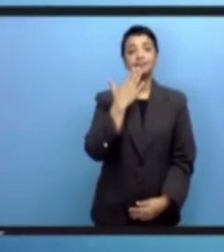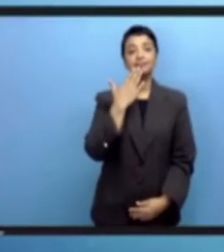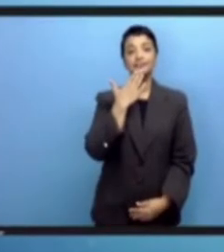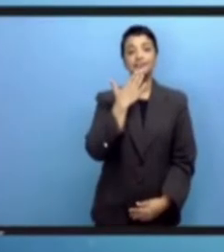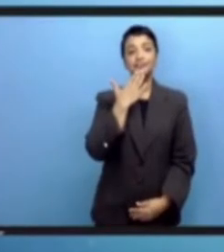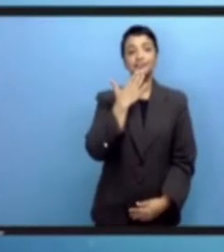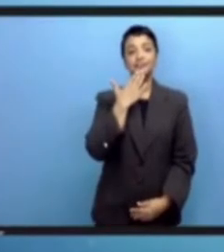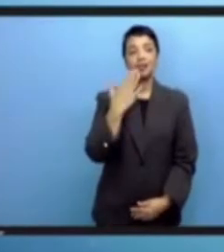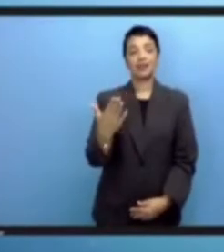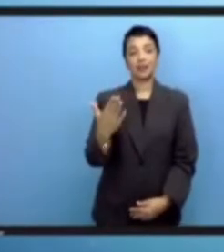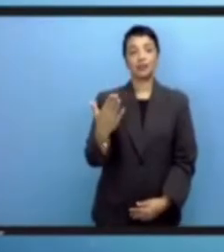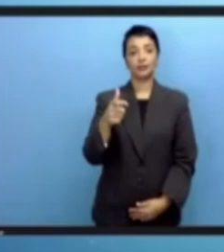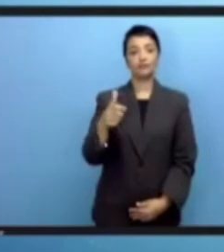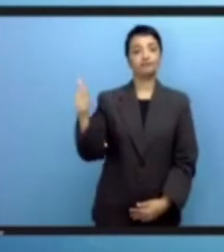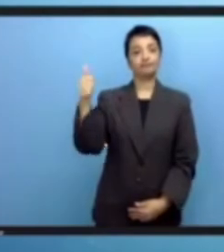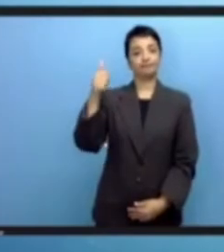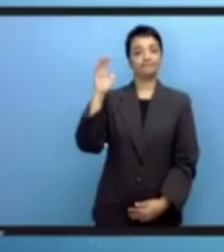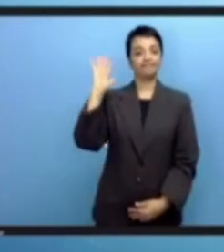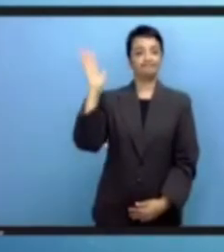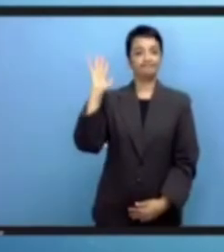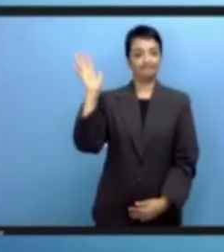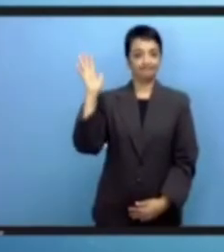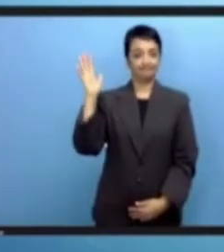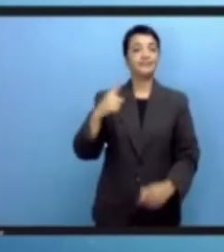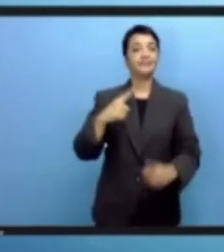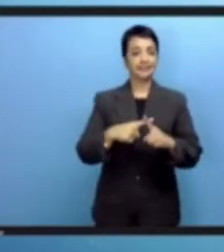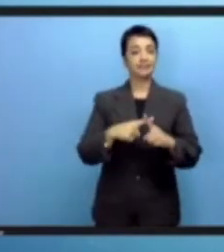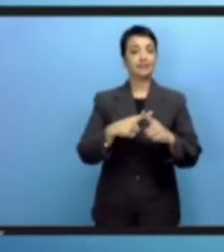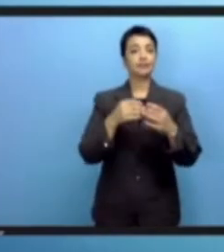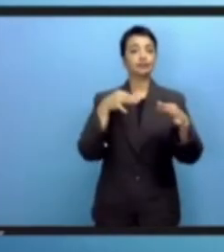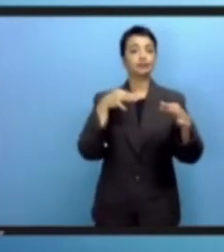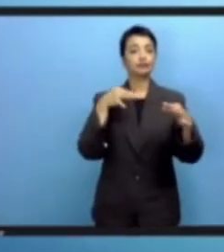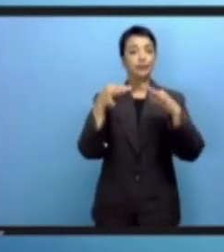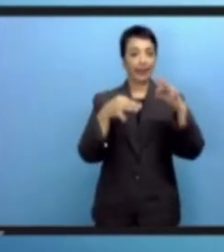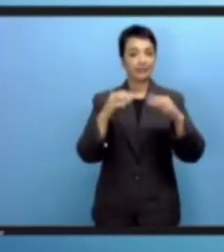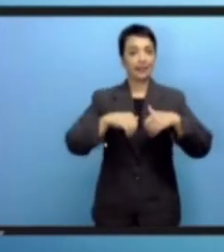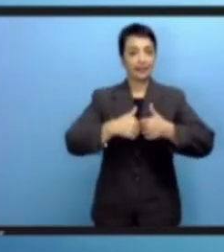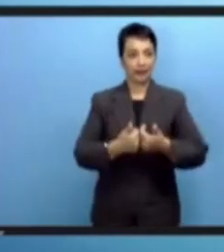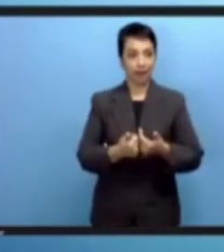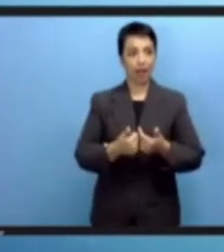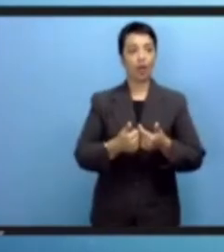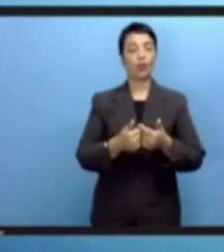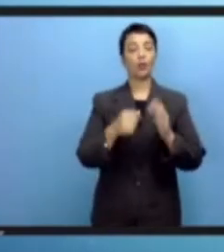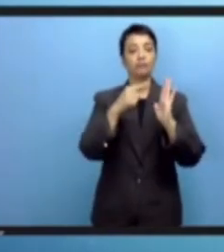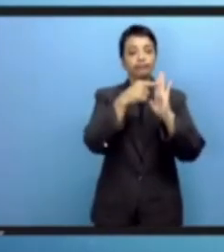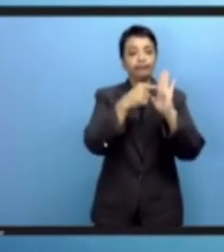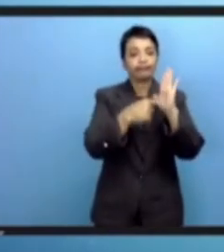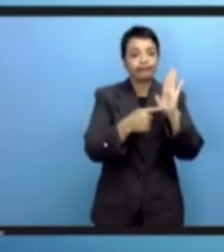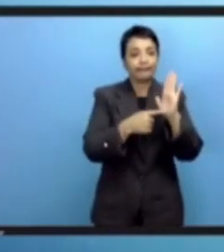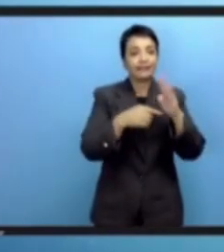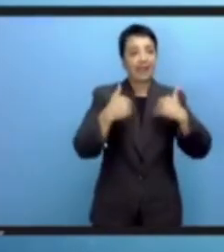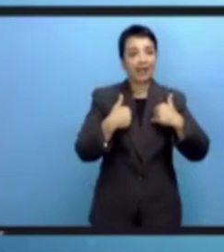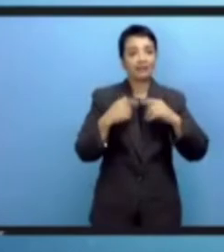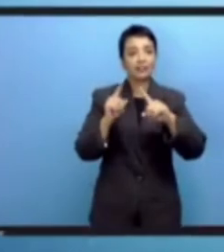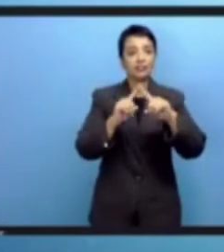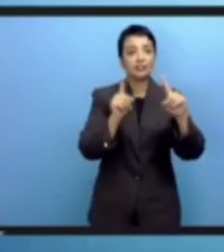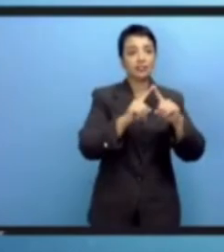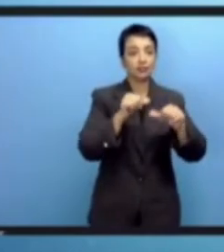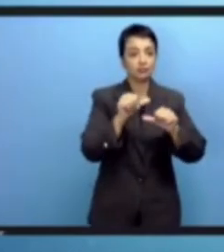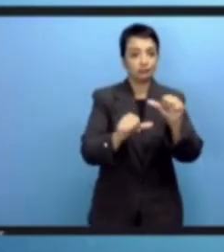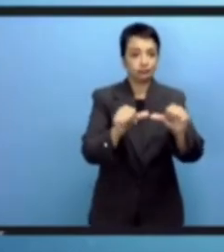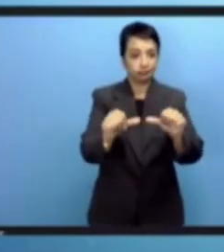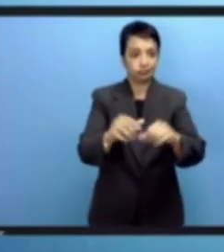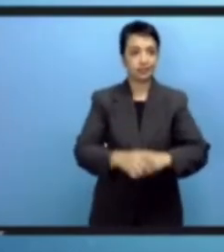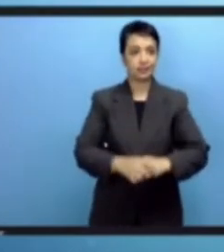جزيلا لوكي الأمين العام السيد أماندي بسينجيل على عما قدمته من أفكار